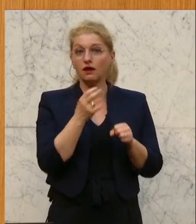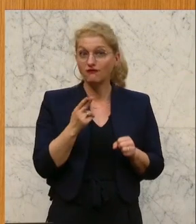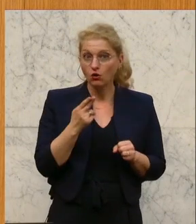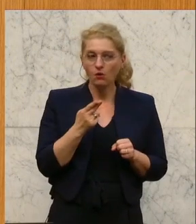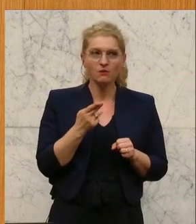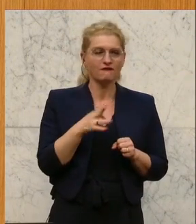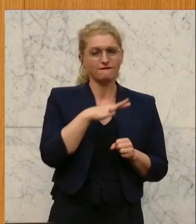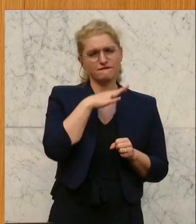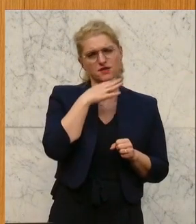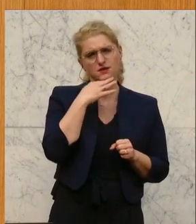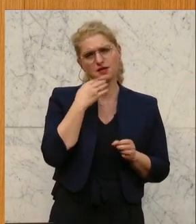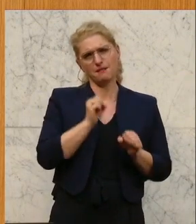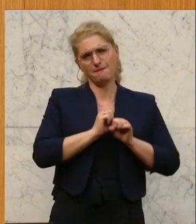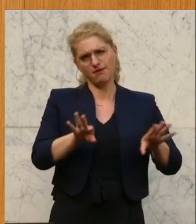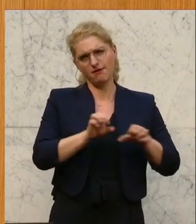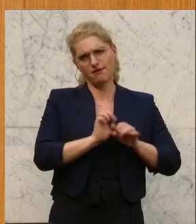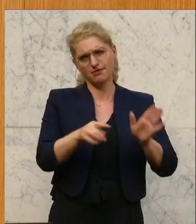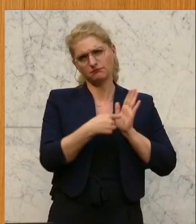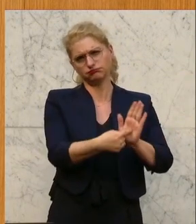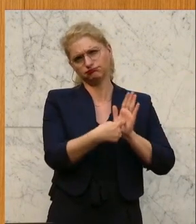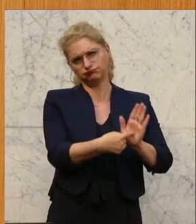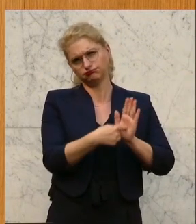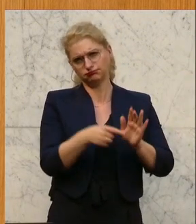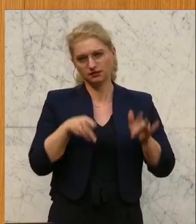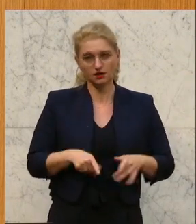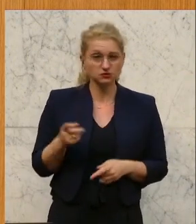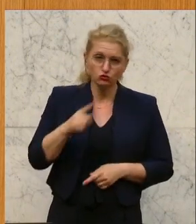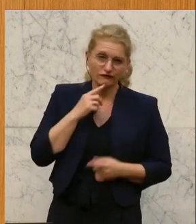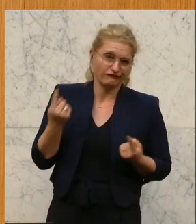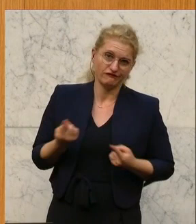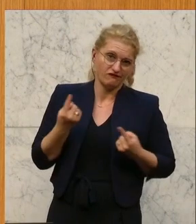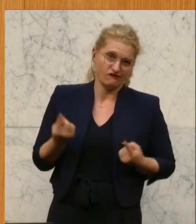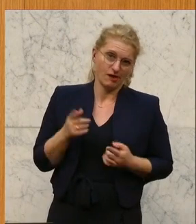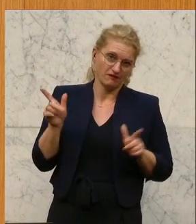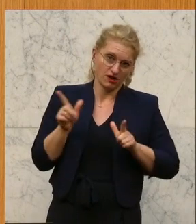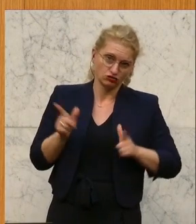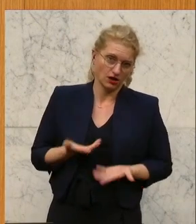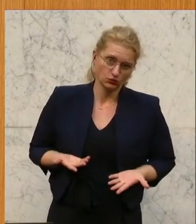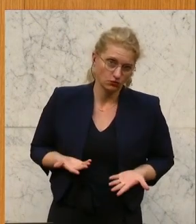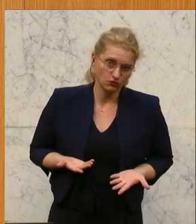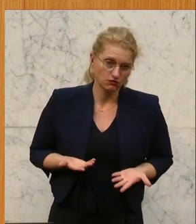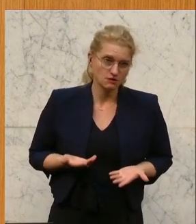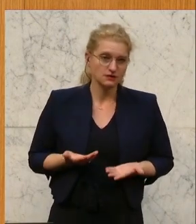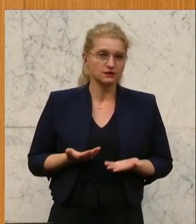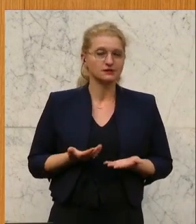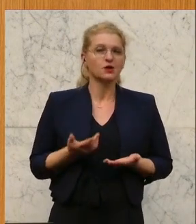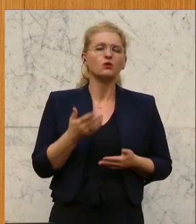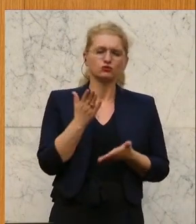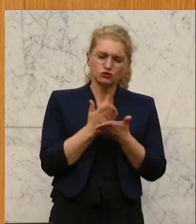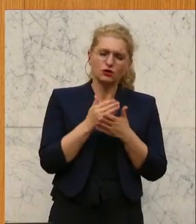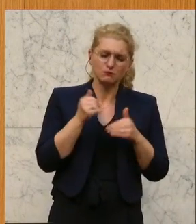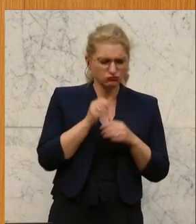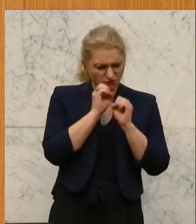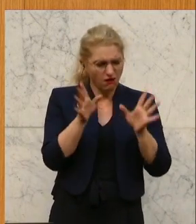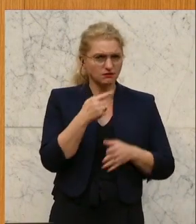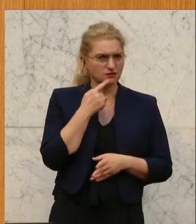Medienpräsenz gibt für die Bundesregierung. Eine PR-Show ist es. Und nichts anderes ist hier passiert. Und da möchte ich schon ganz deutlich sein, dass sich